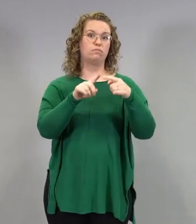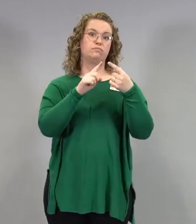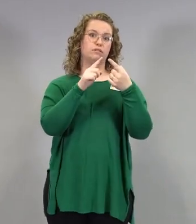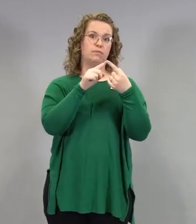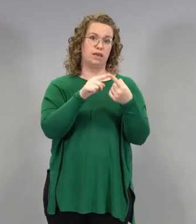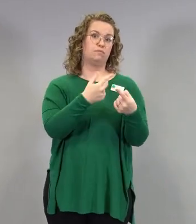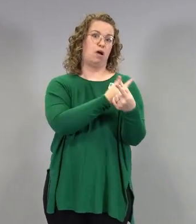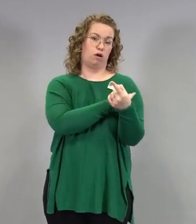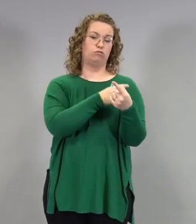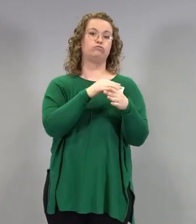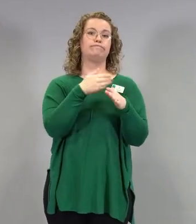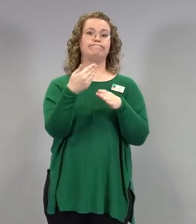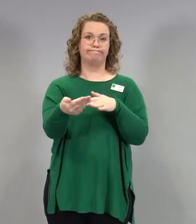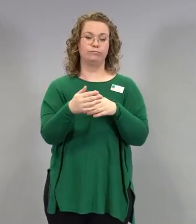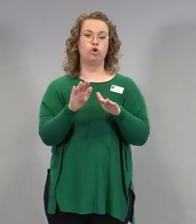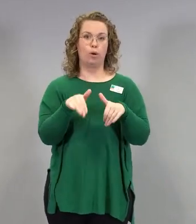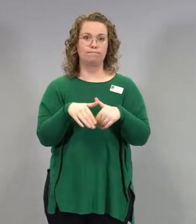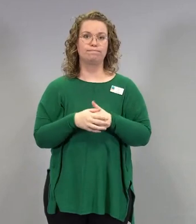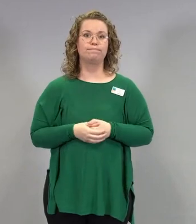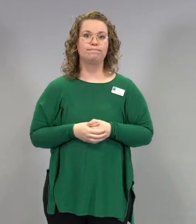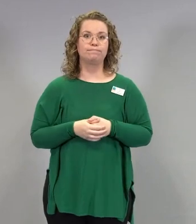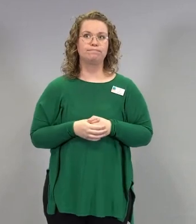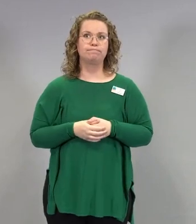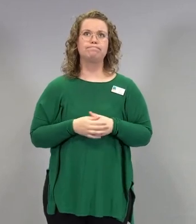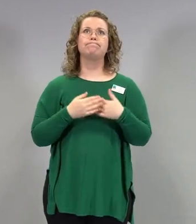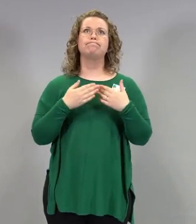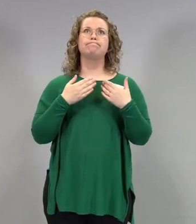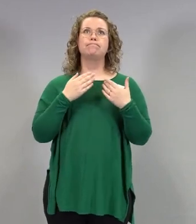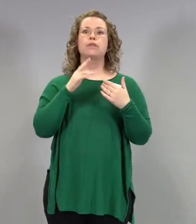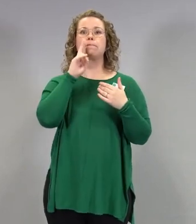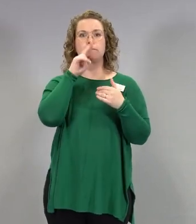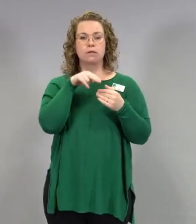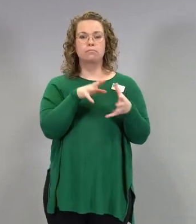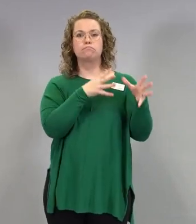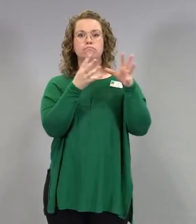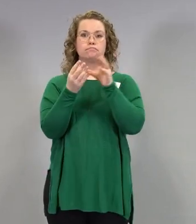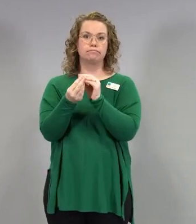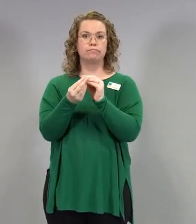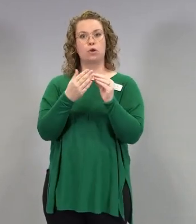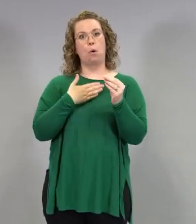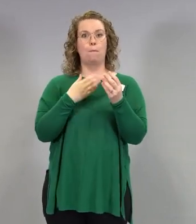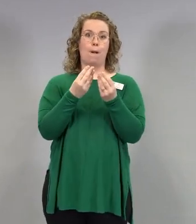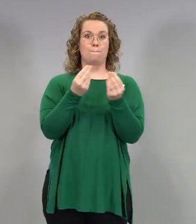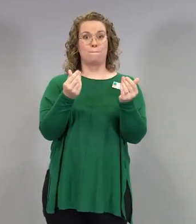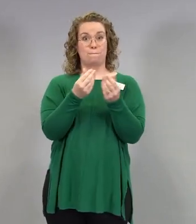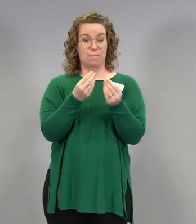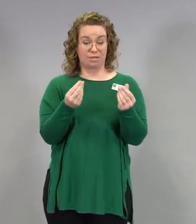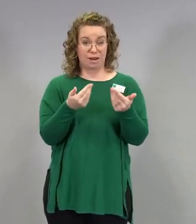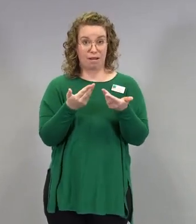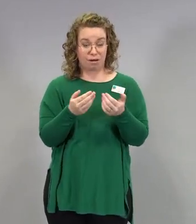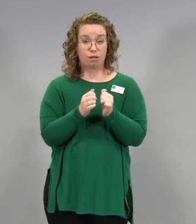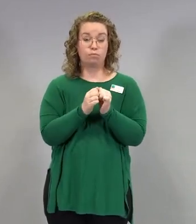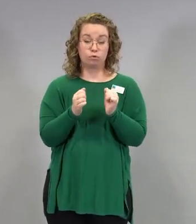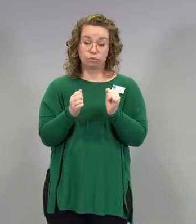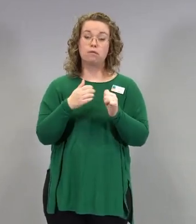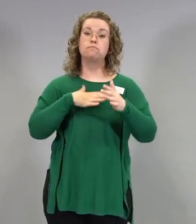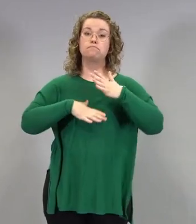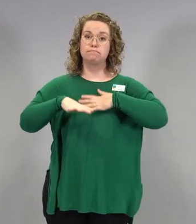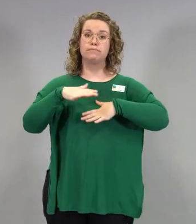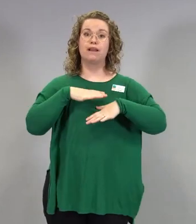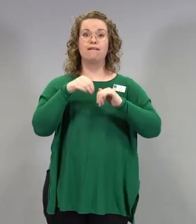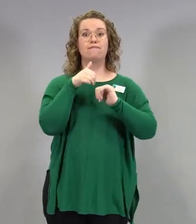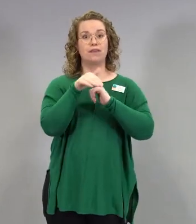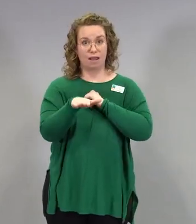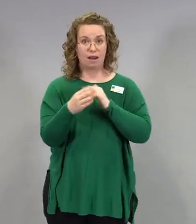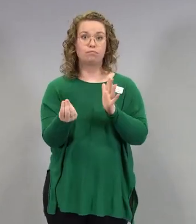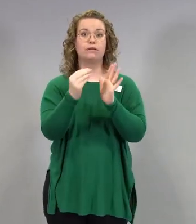Tässä oli varmaan kaikki, mitä olin nyt etukäteen valmistanut teille teidän kysymysten pohjalla, mutta Tuija ja minä mielellään vastataan sitten